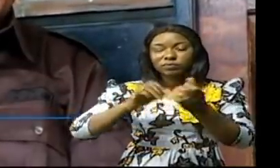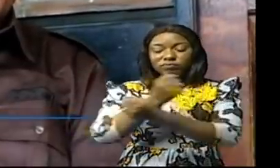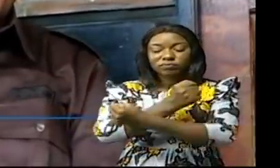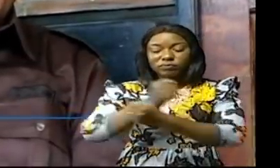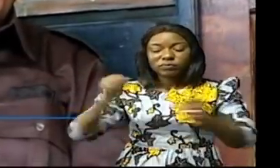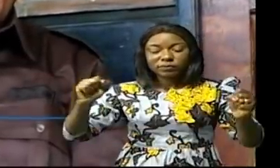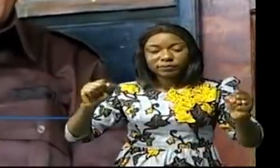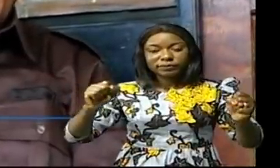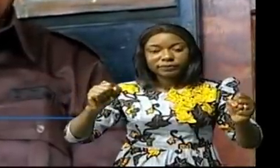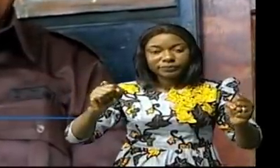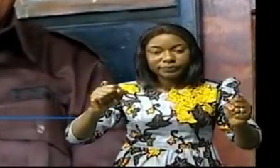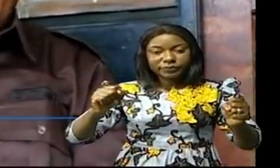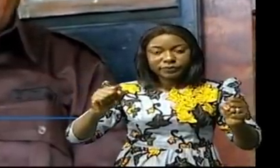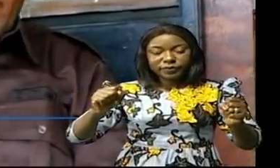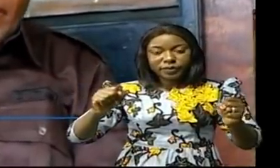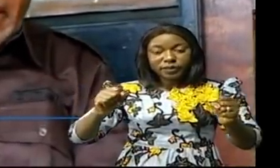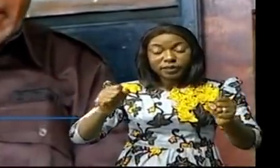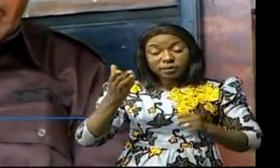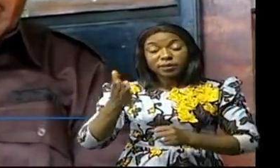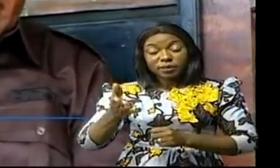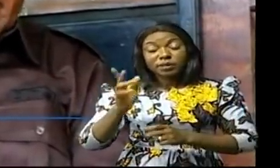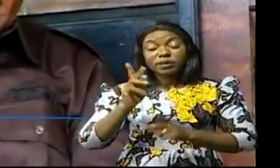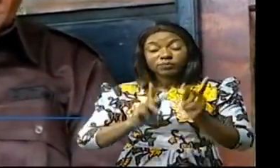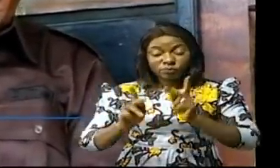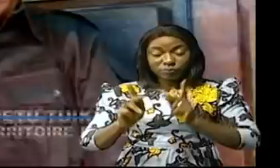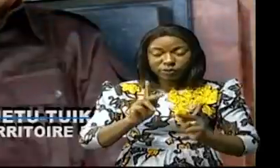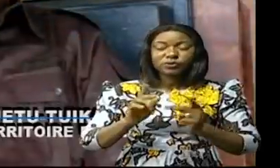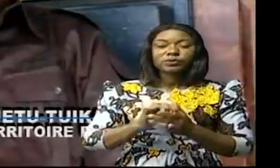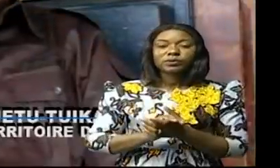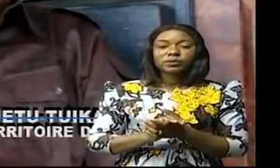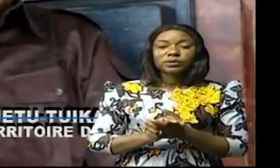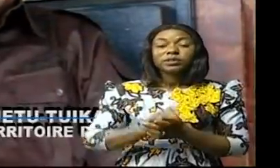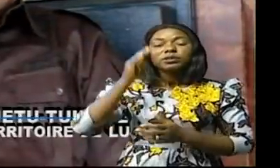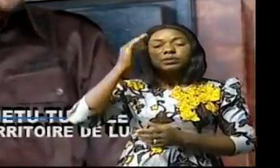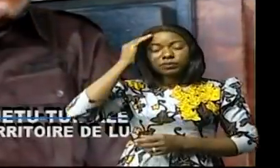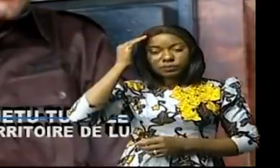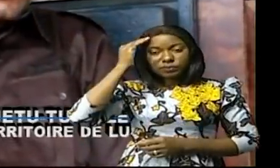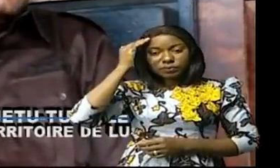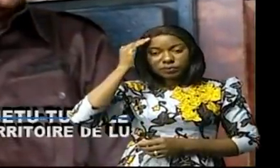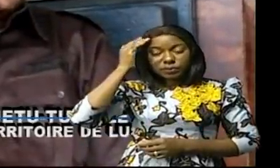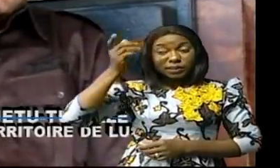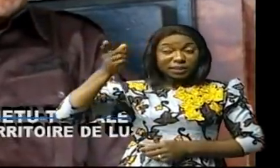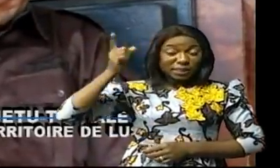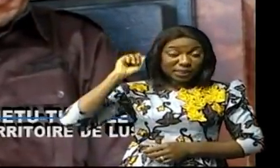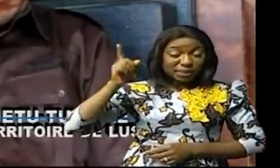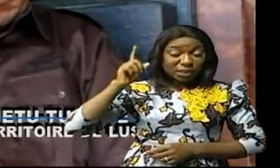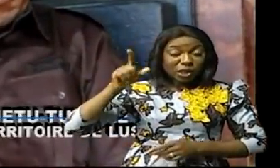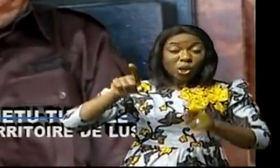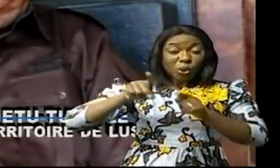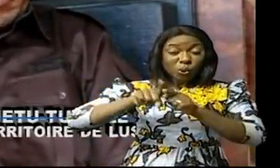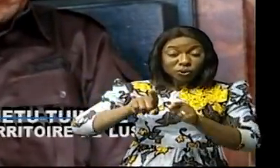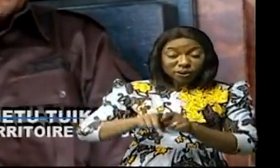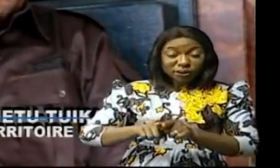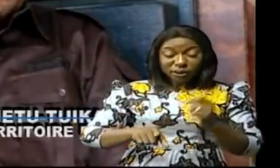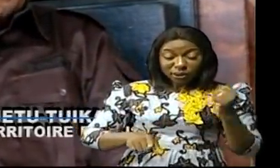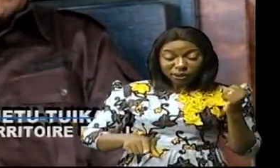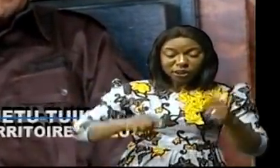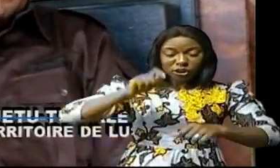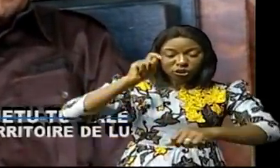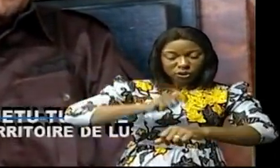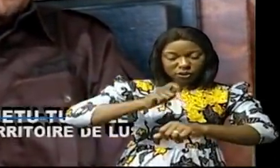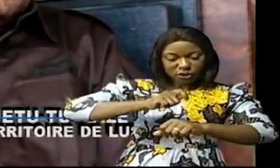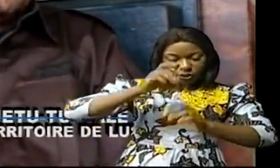la population. Je sais qu'en tant que juriste, en tant qu